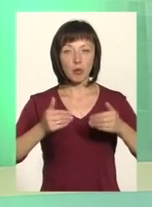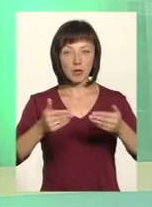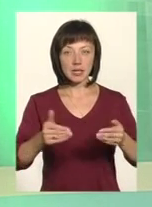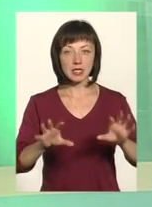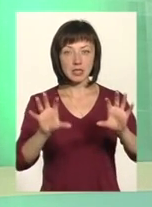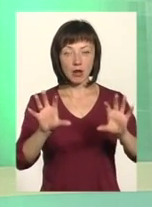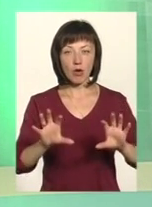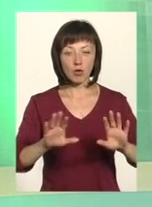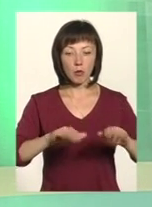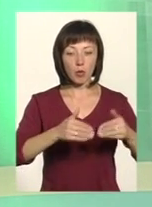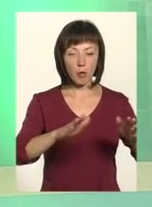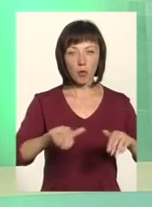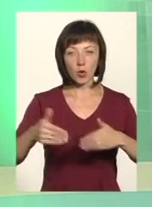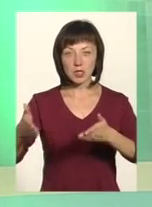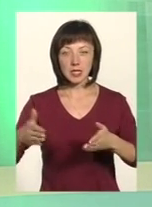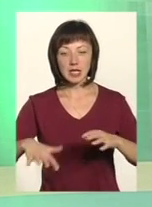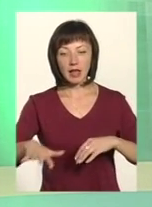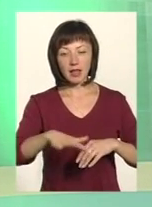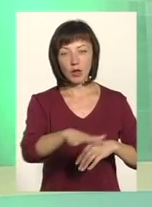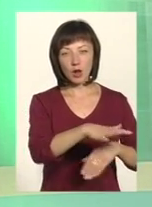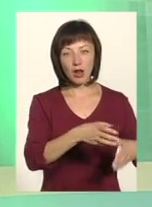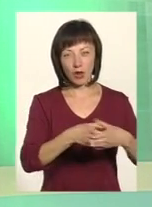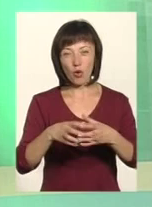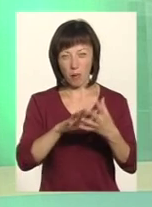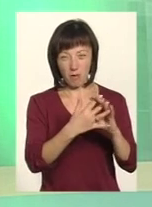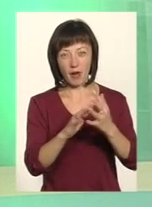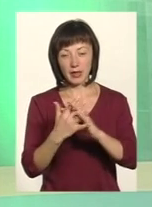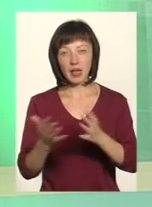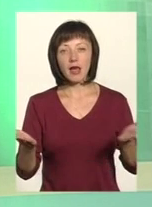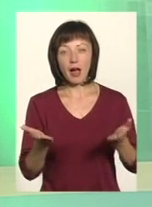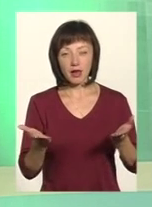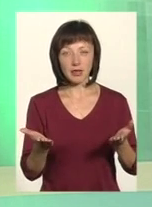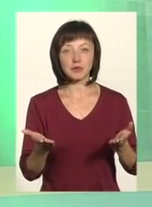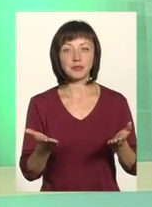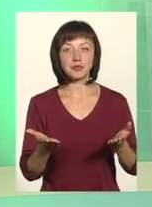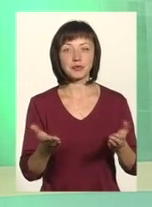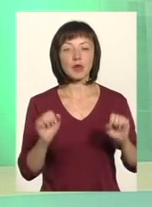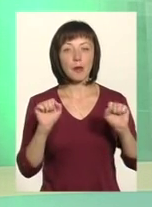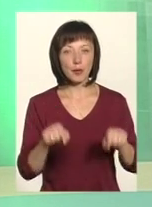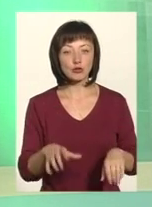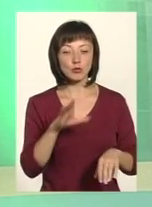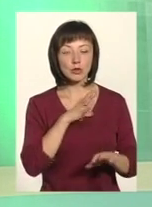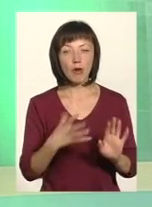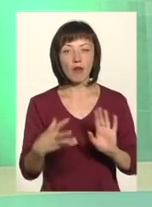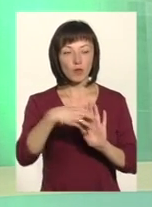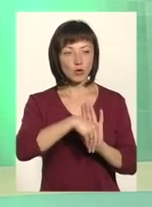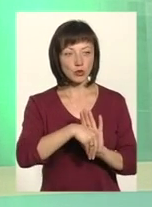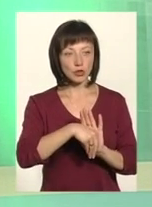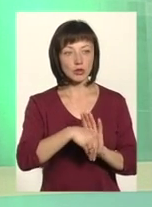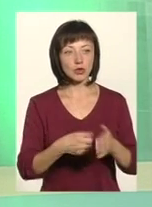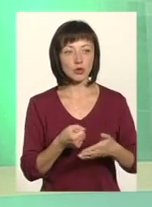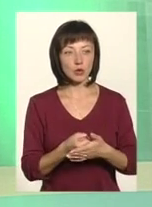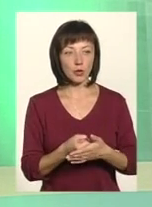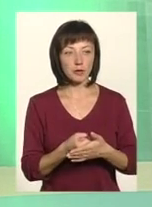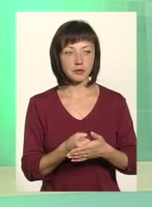закона пропозиції для тих територіальних громад, які, згідно методики, можуть бути включені до